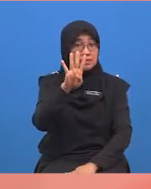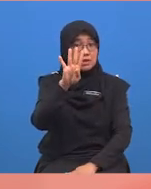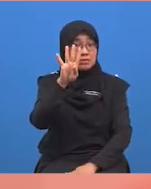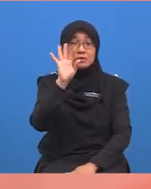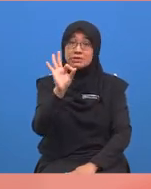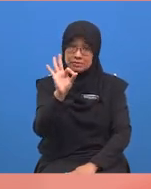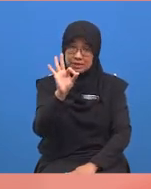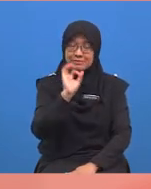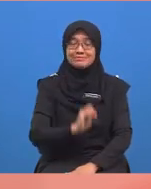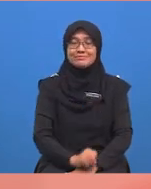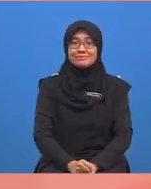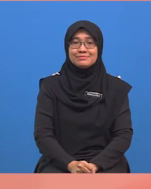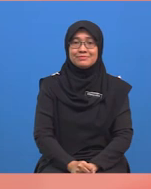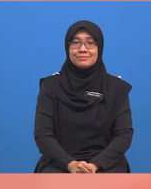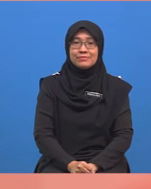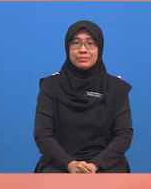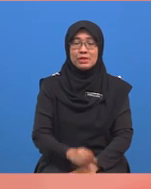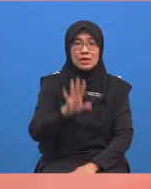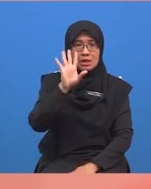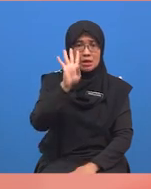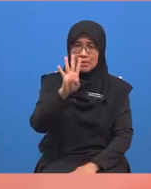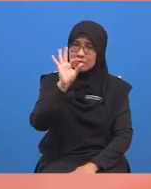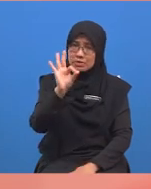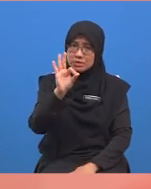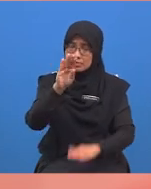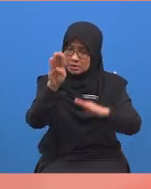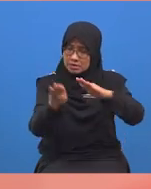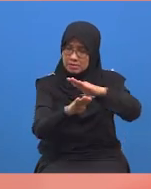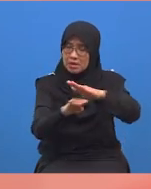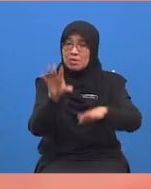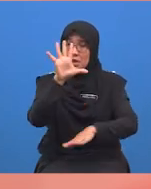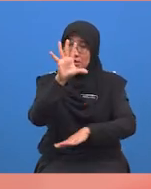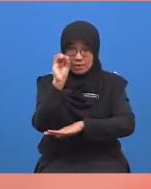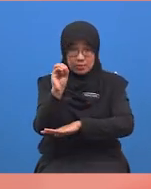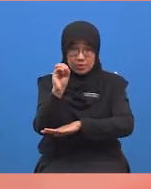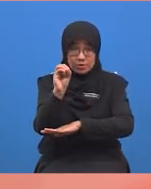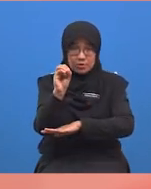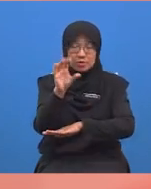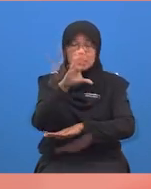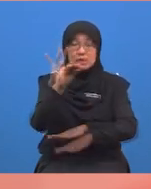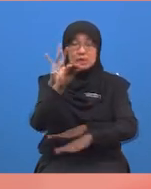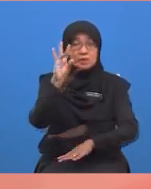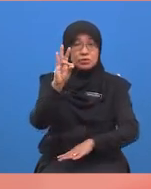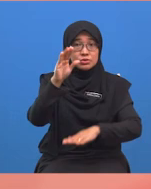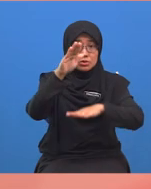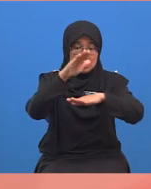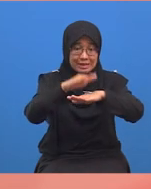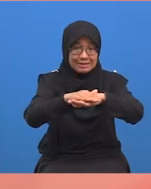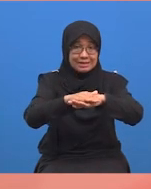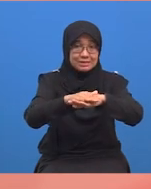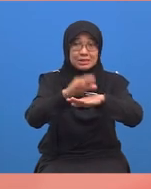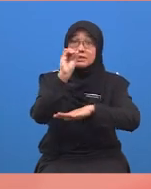puluh sembilan. Empat puluh sembilan di bawah lima puluh dan tujuh di atas sifar.